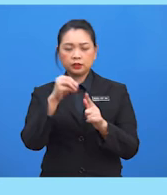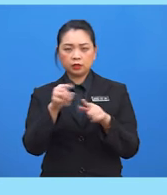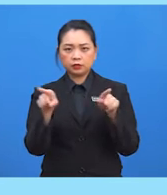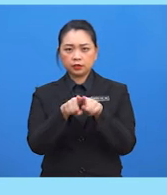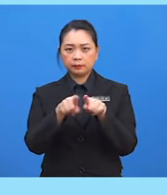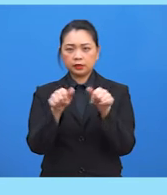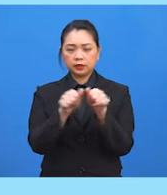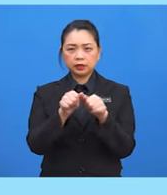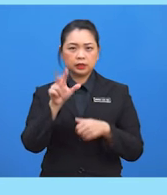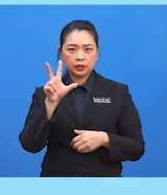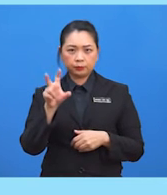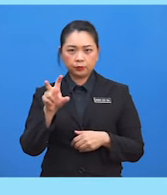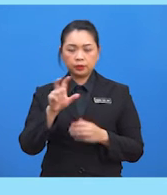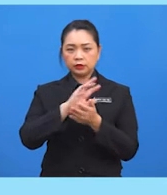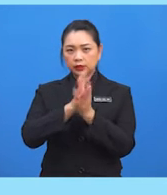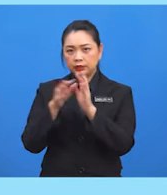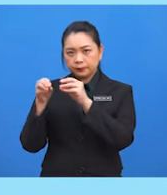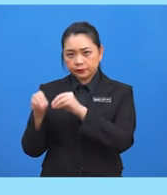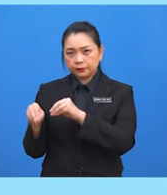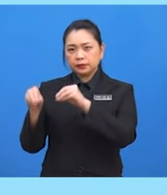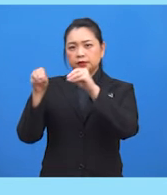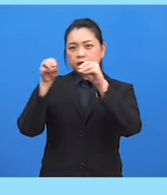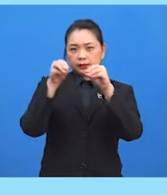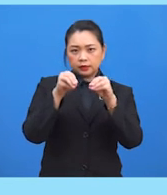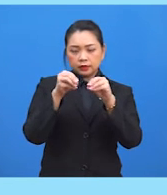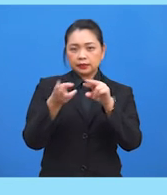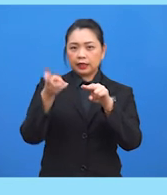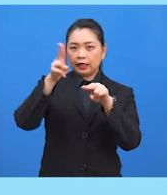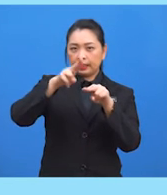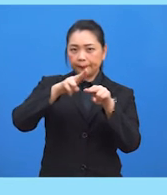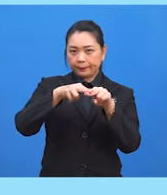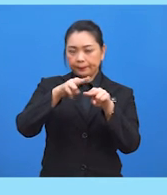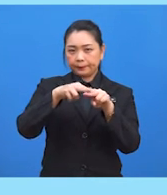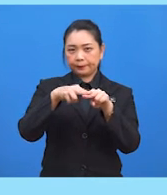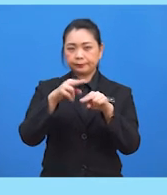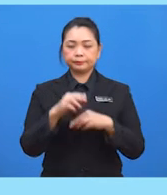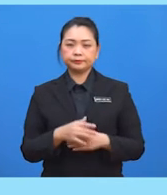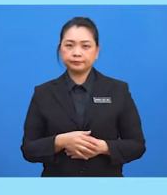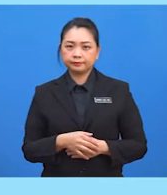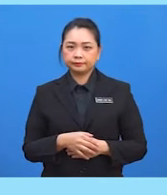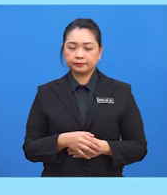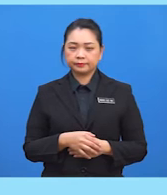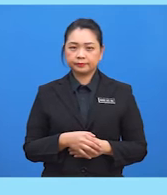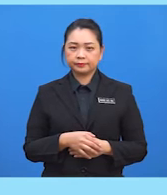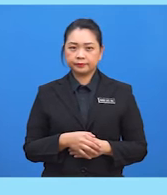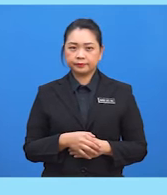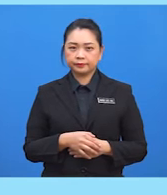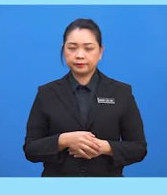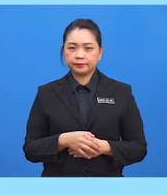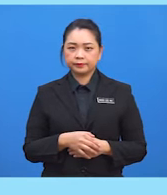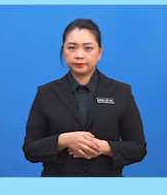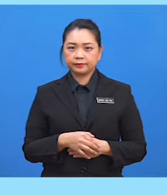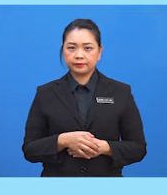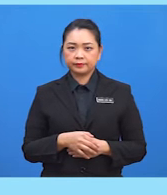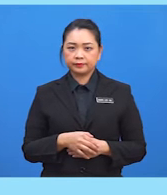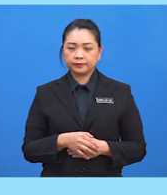pembundaran berlaku. Oleh kerana selepas 27 minit ialah 47,